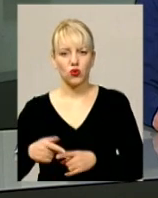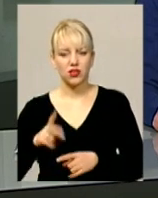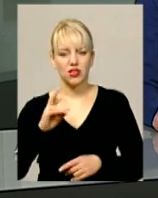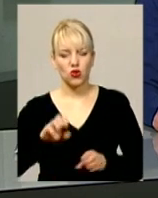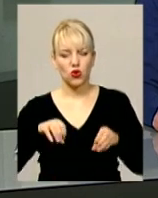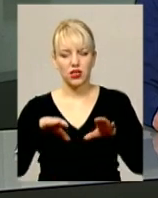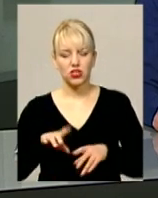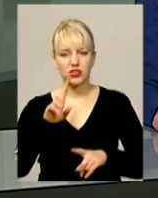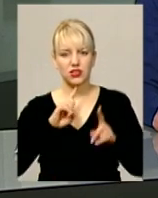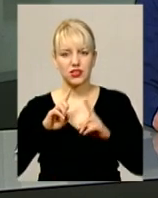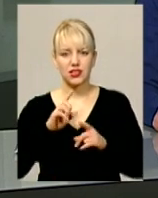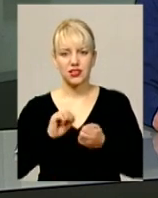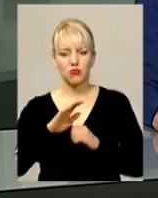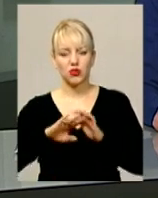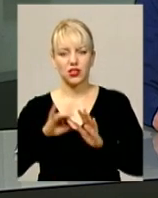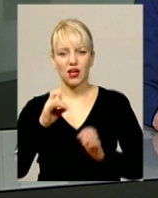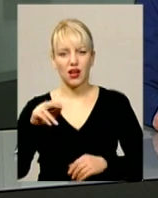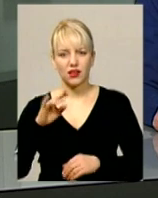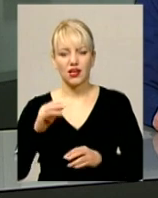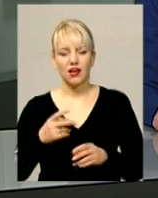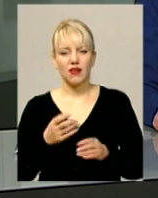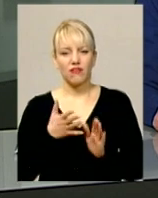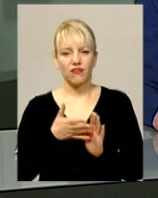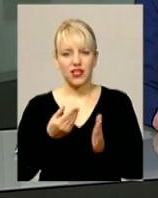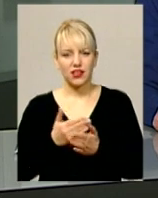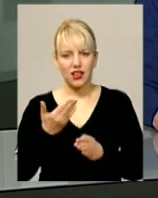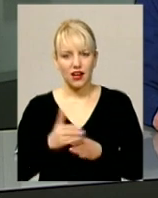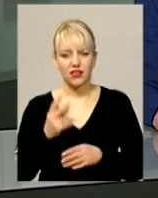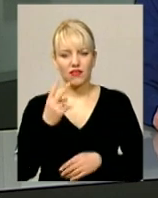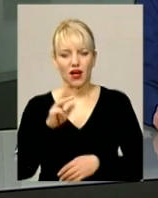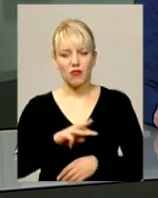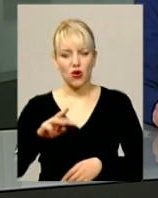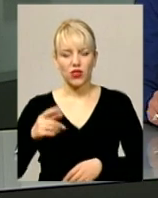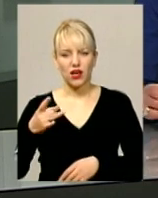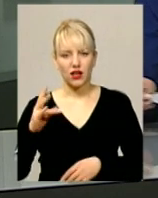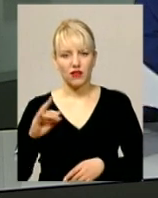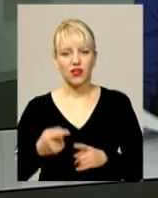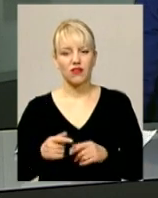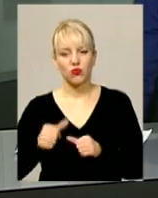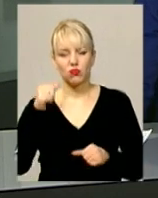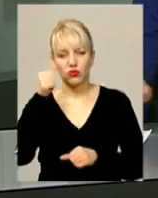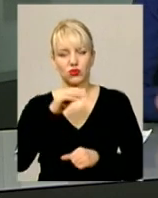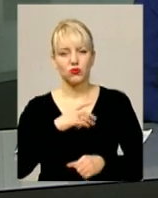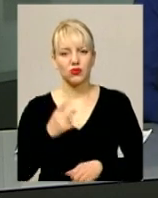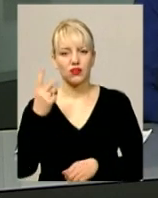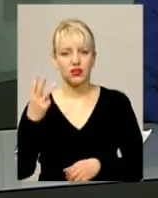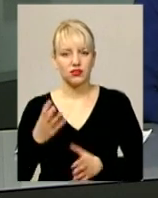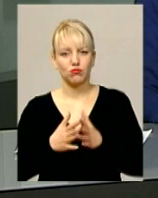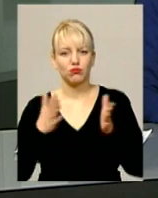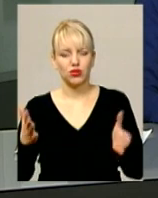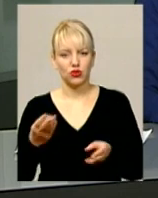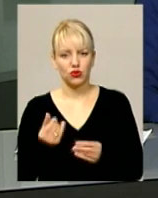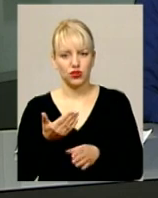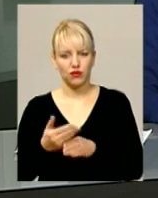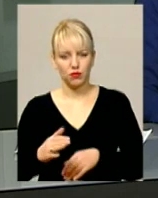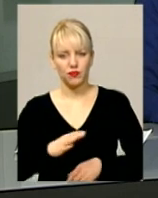міської ради на ремонт в цьому році піде 2 мільйони гривень. Торік було виділено на третину більше грошей. Понад